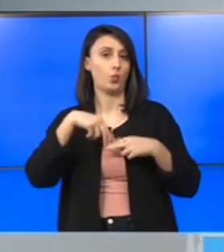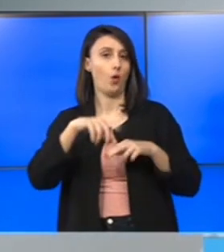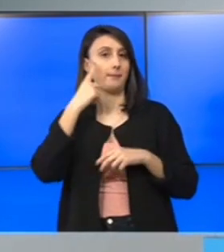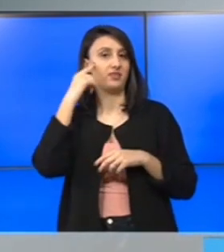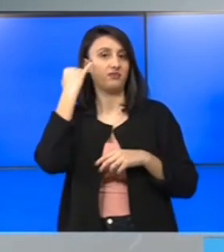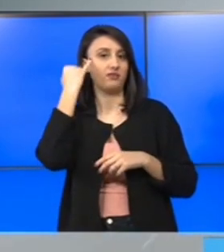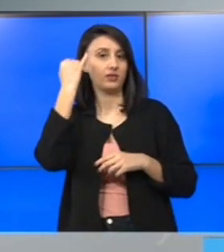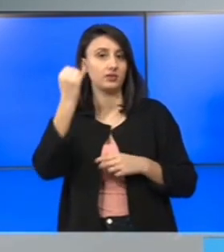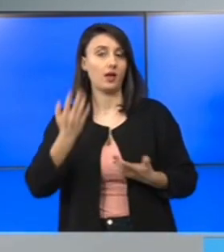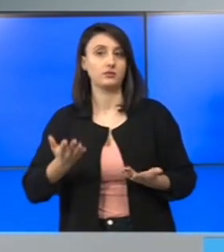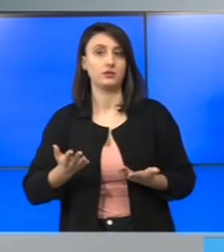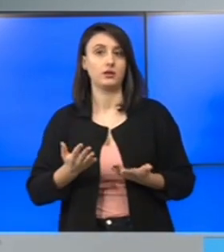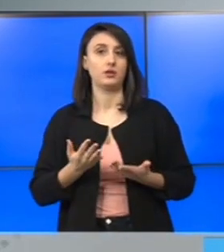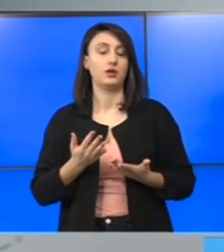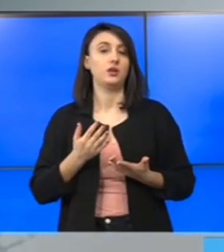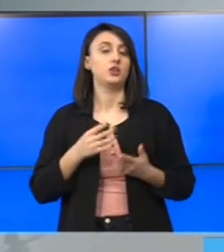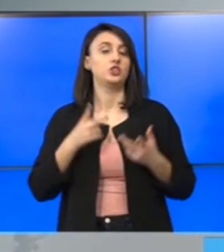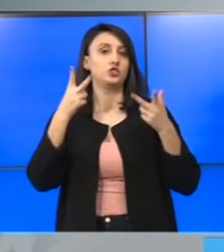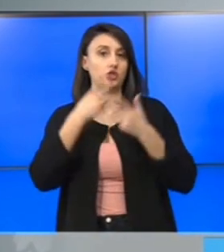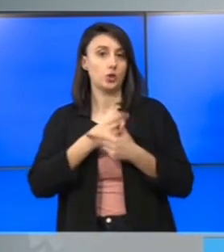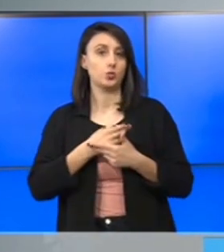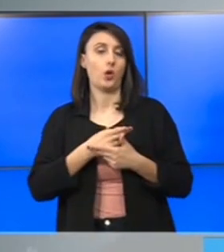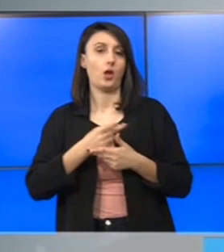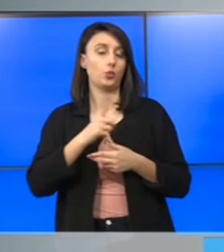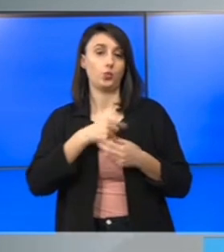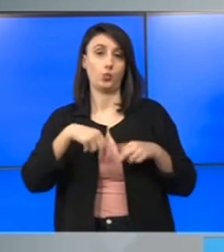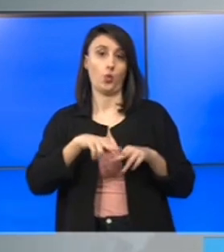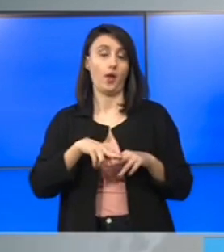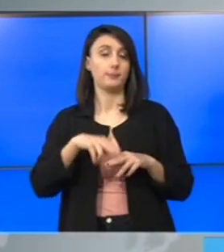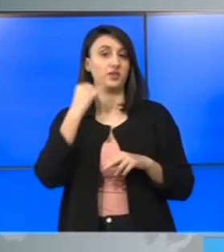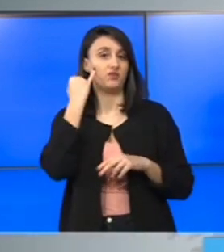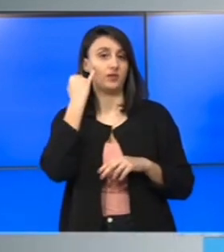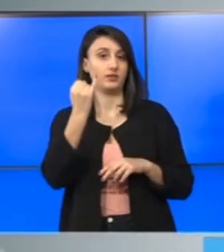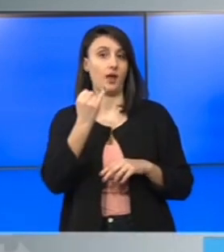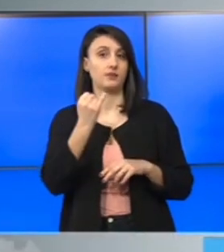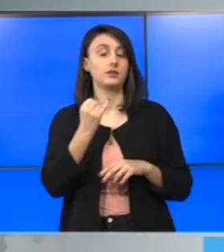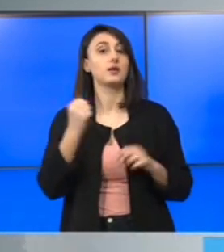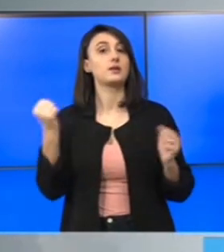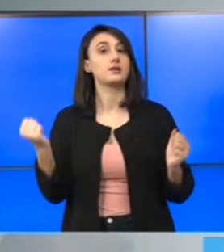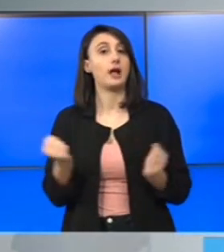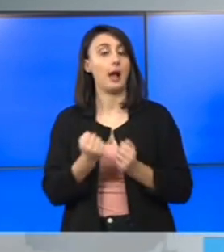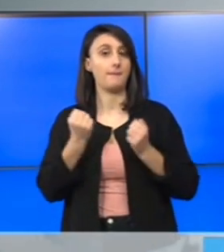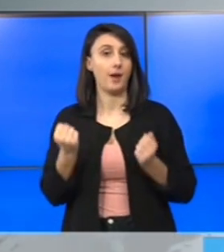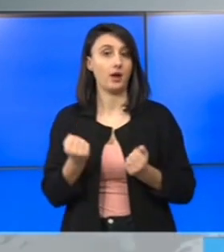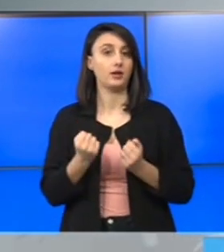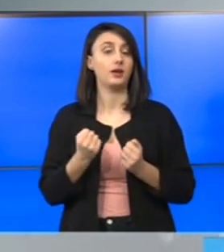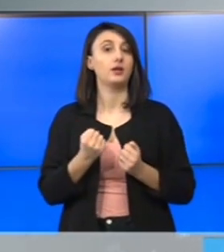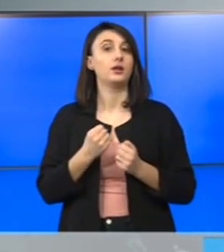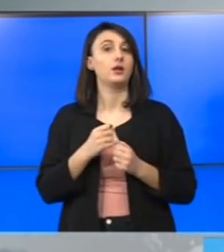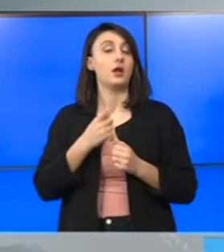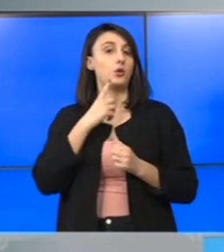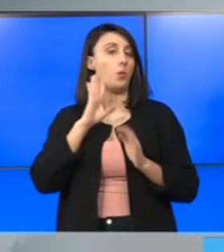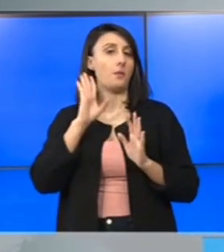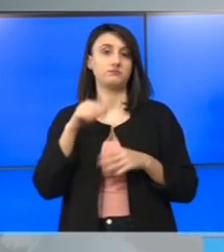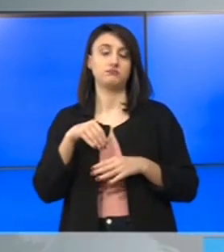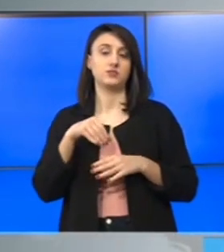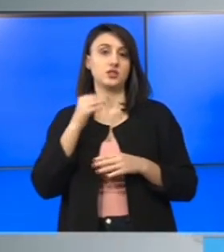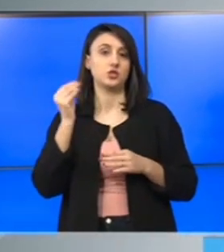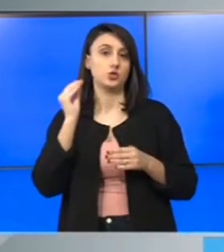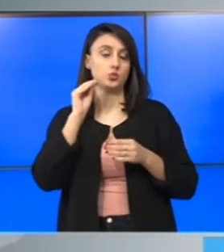cenzura, nu noi am inventat campaniile. Când a fost în situația de a propune